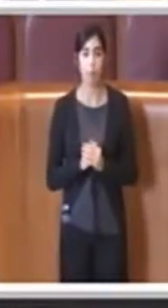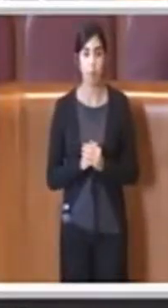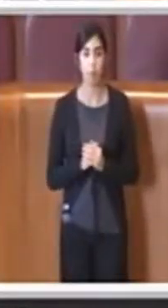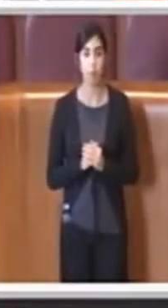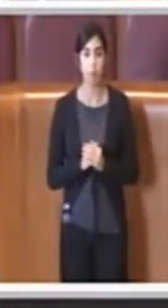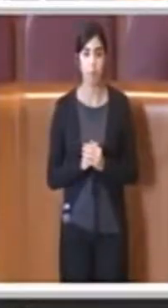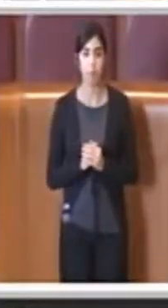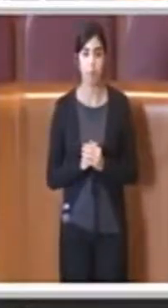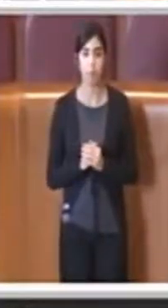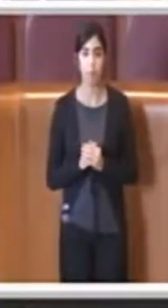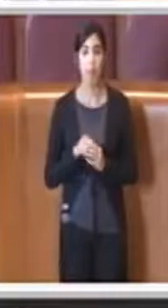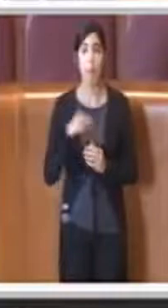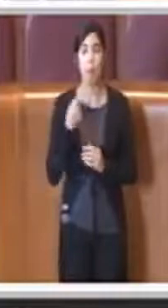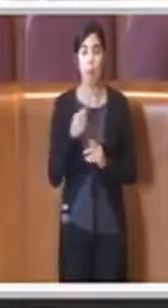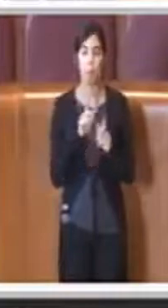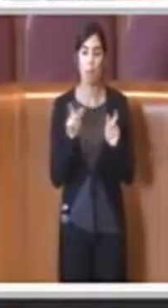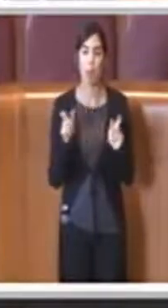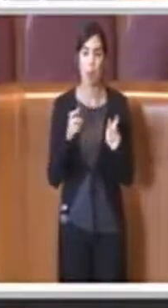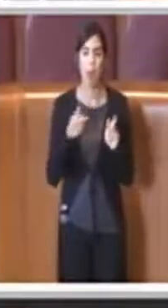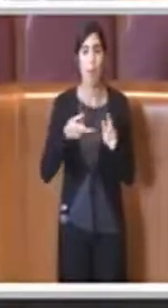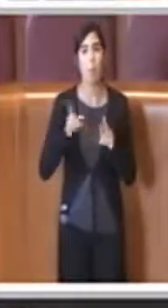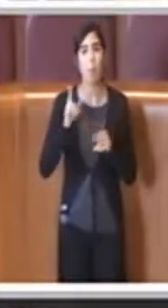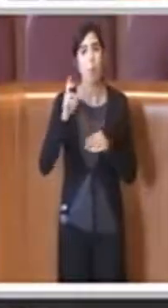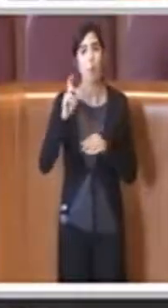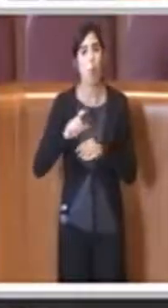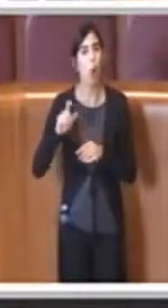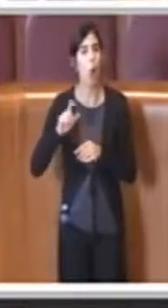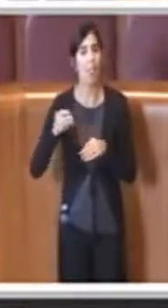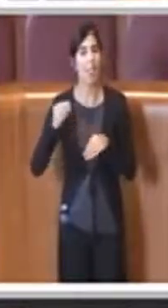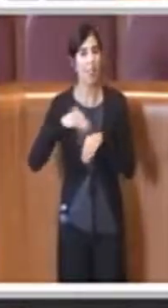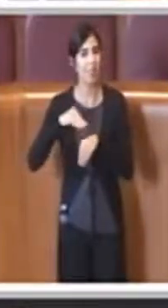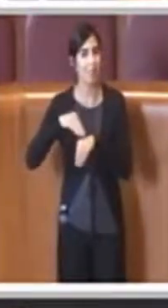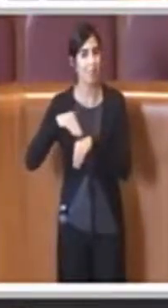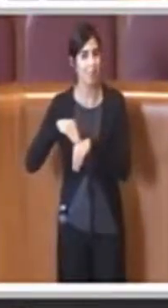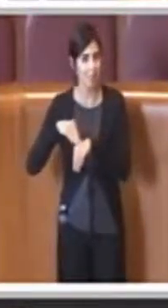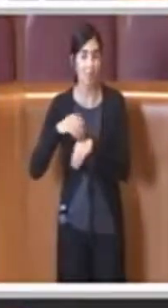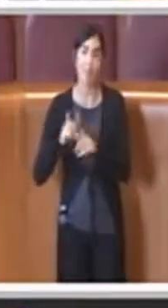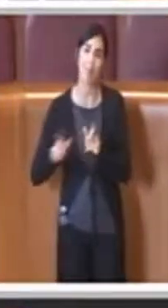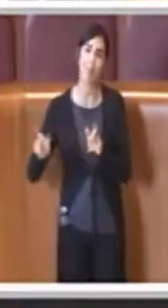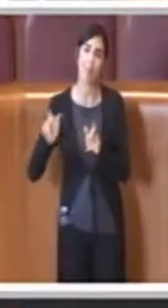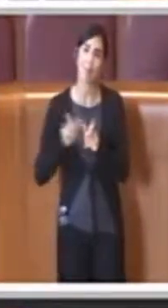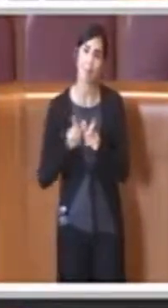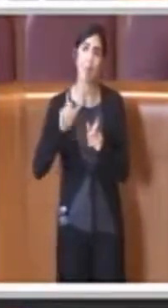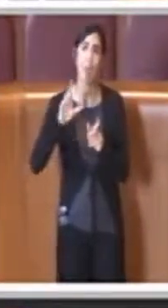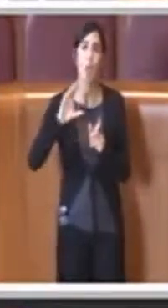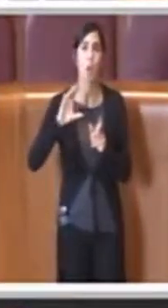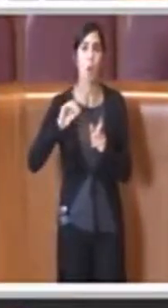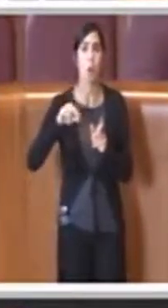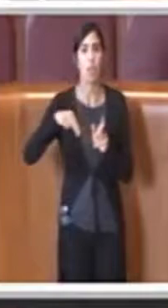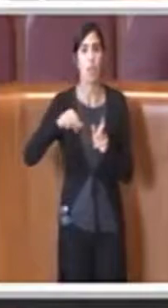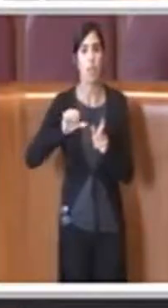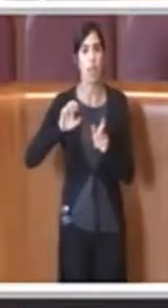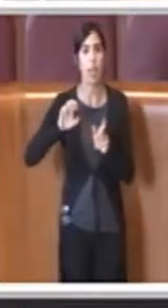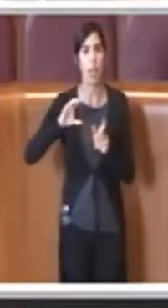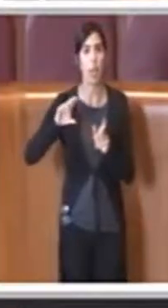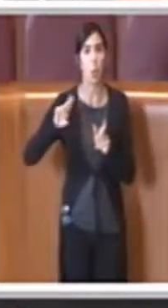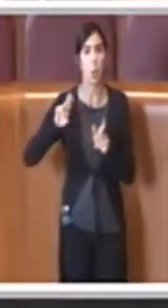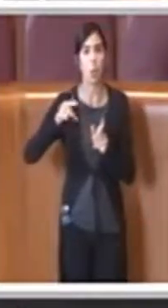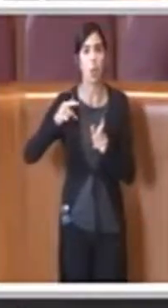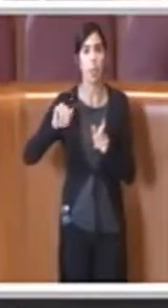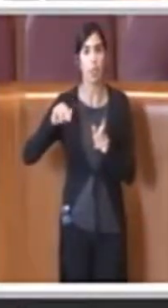Dopo le parole su più giorni è stata aggiunta anche la parola consecutivi, proprio perché nel nuovo